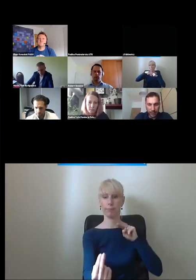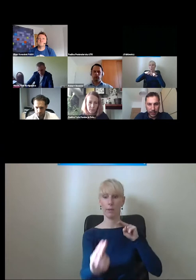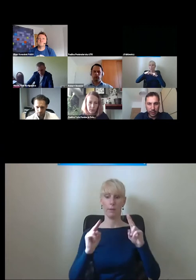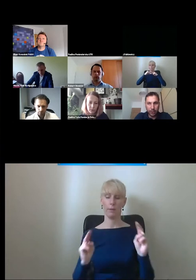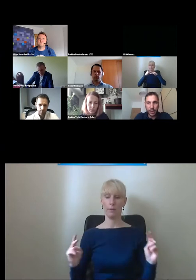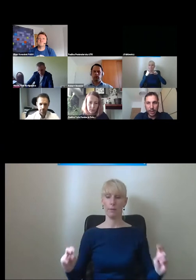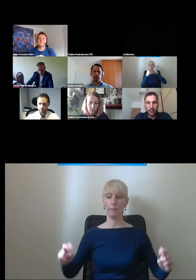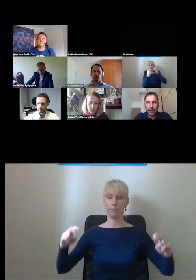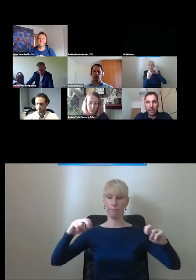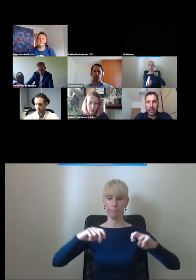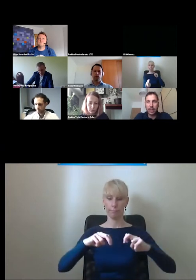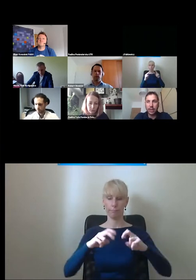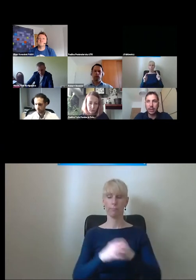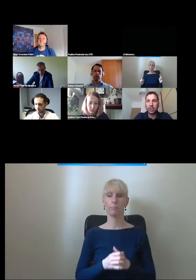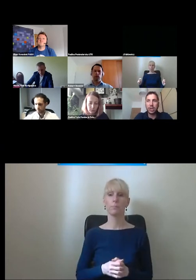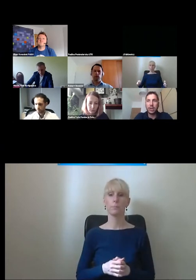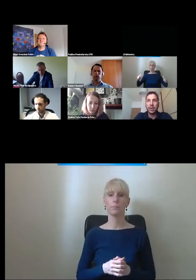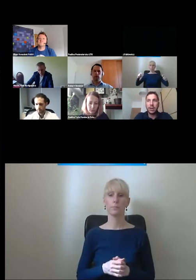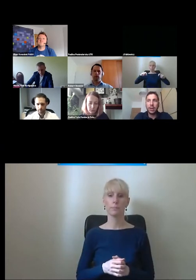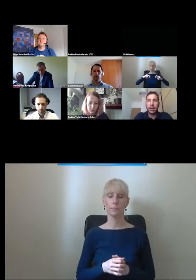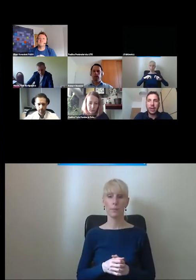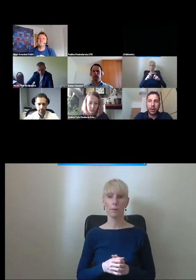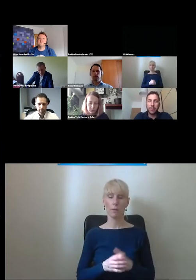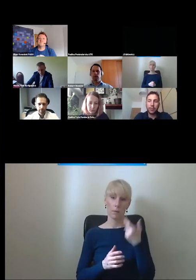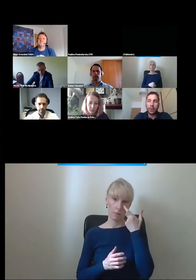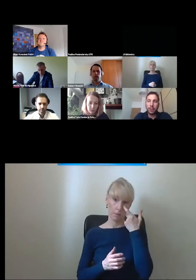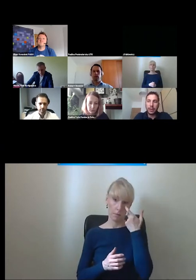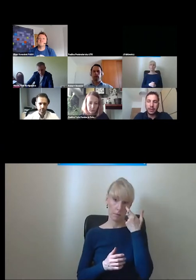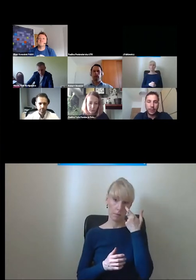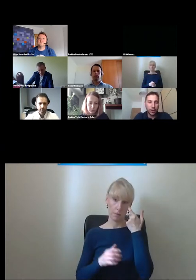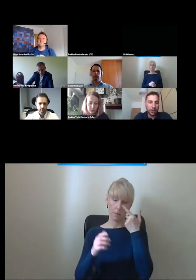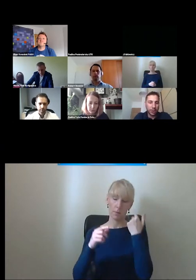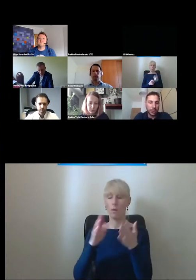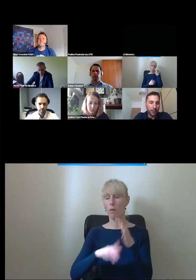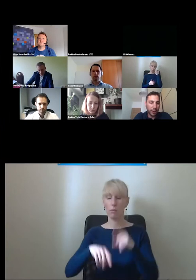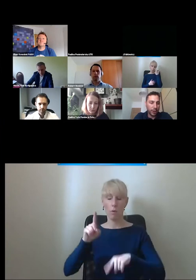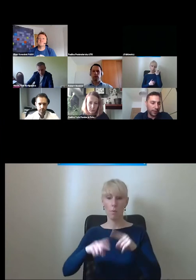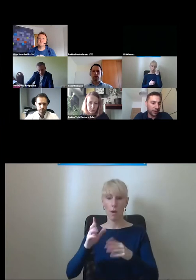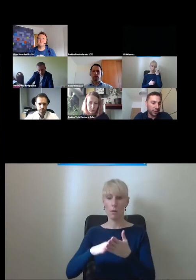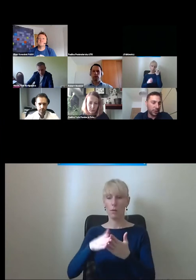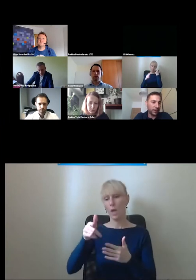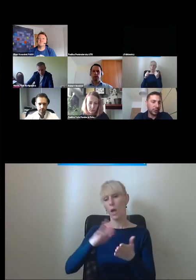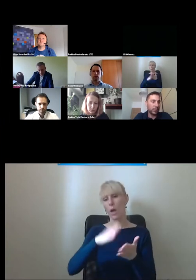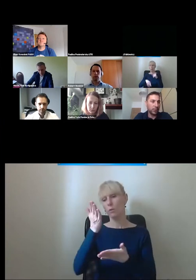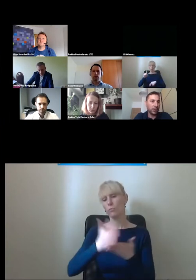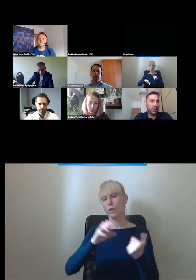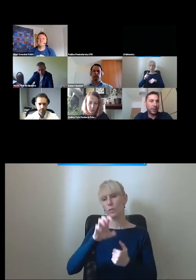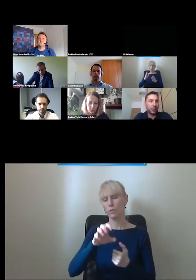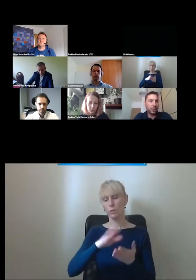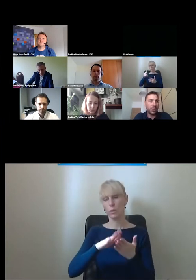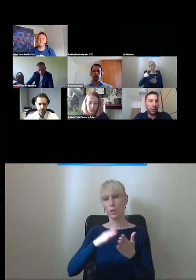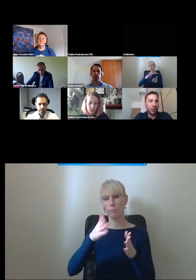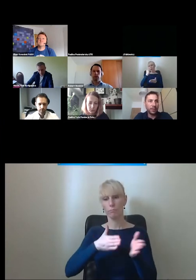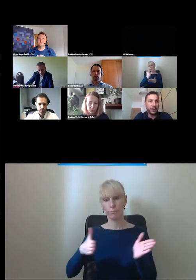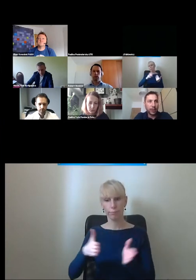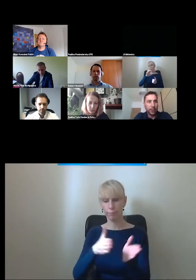w Warszawie jak normalnie w miastach, gdzie tak jak mówił Pan z Bydgoszczy, projektowano część infrastruktury